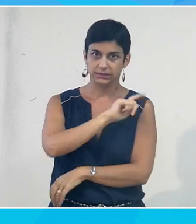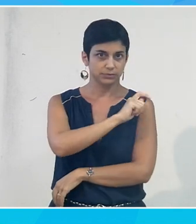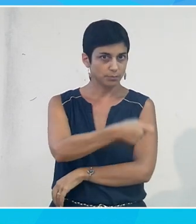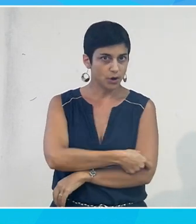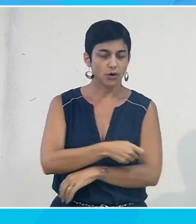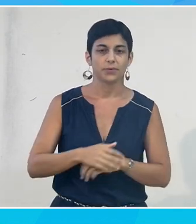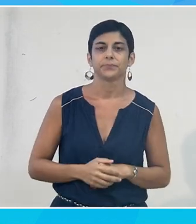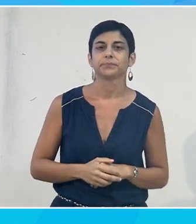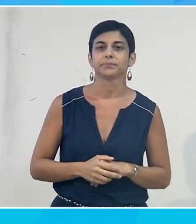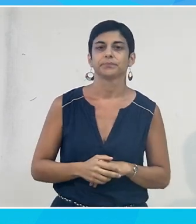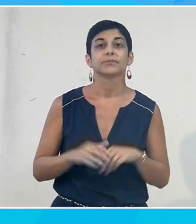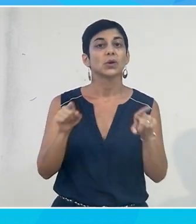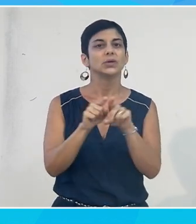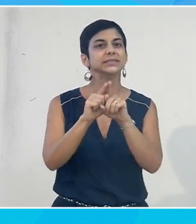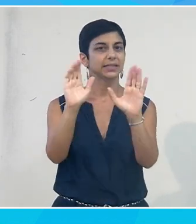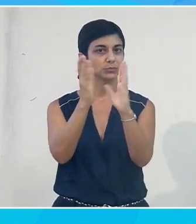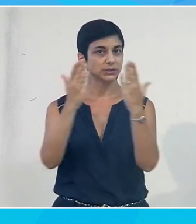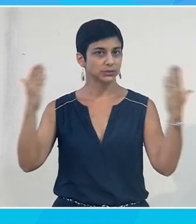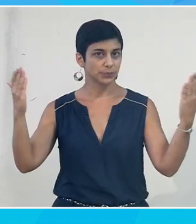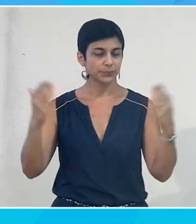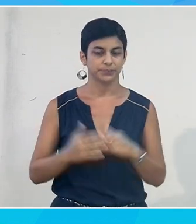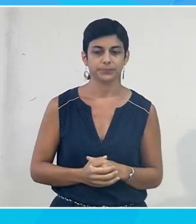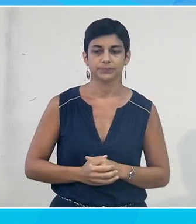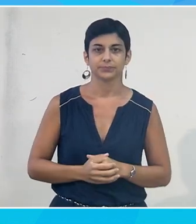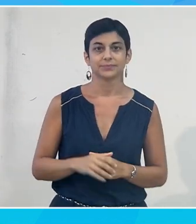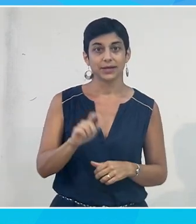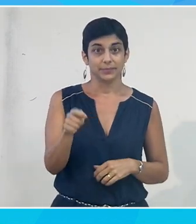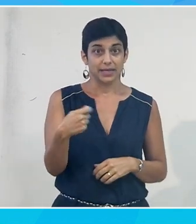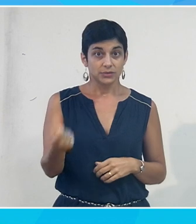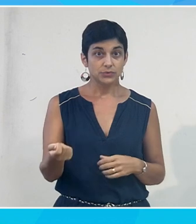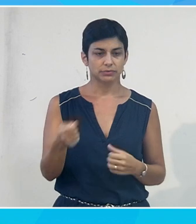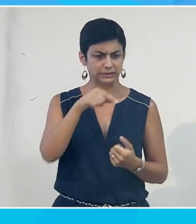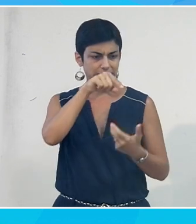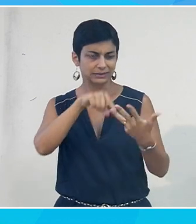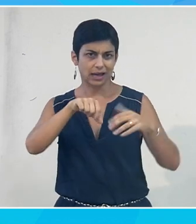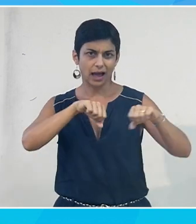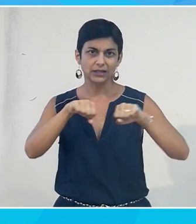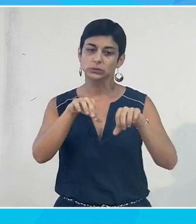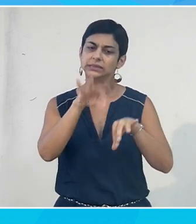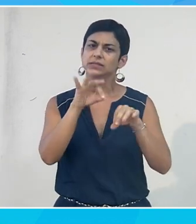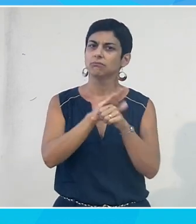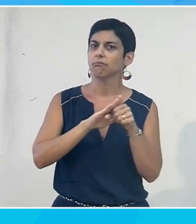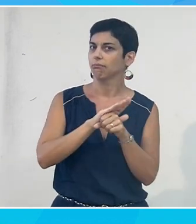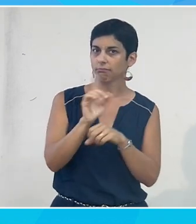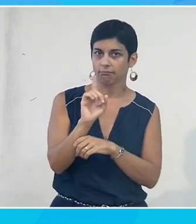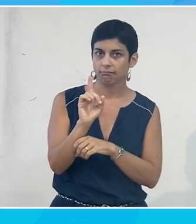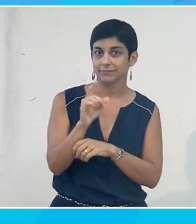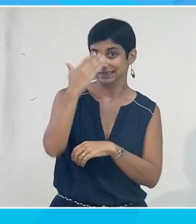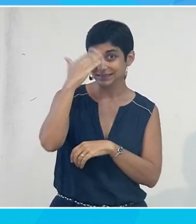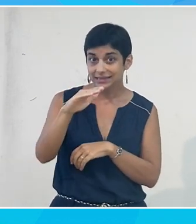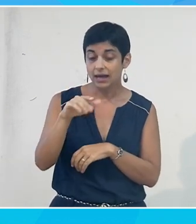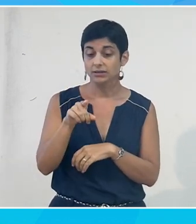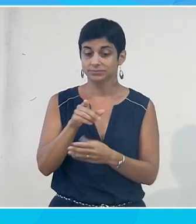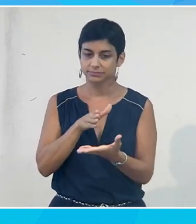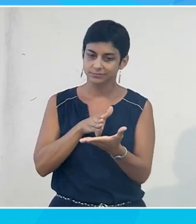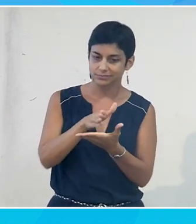et des expositions. Alors bien sûr, ce sont là un certain nombre d'actions, une petite sélection. Nous savons que le chemin à parcourir est